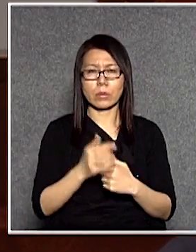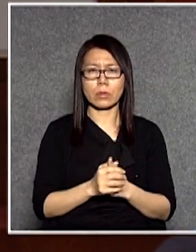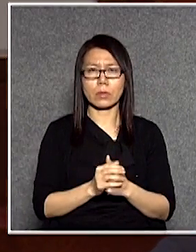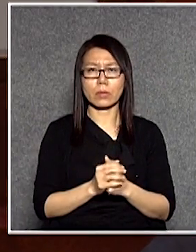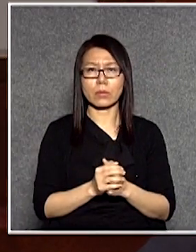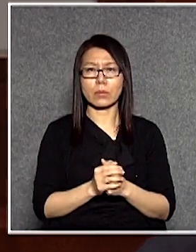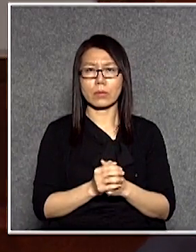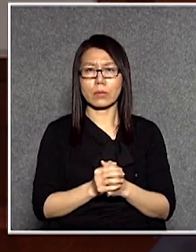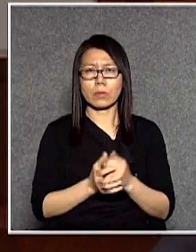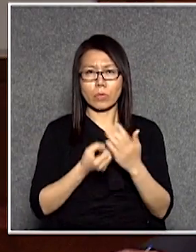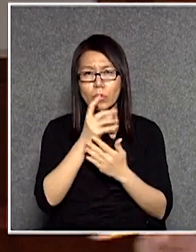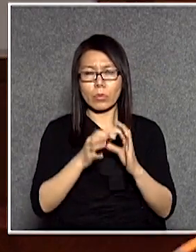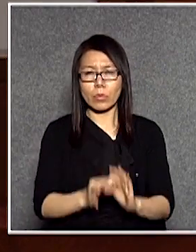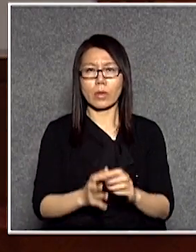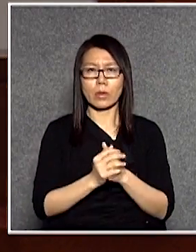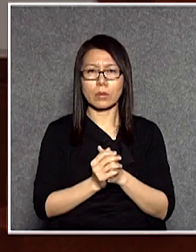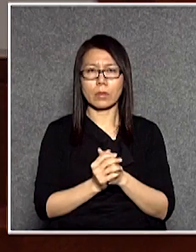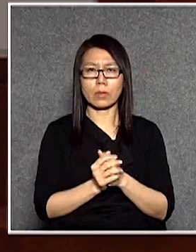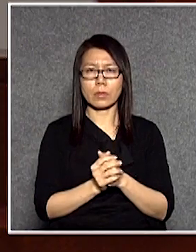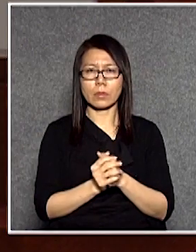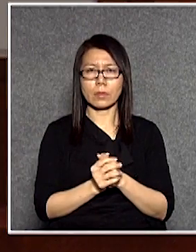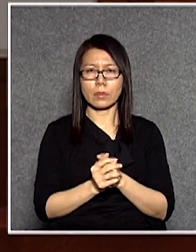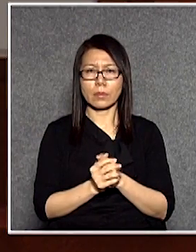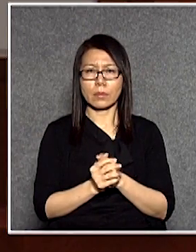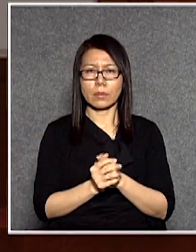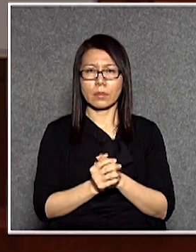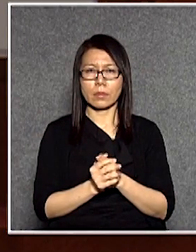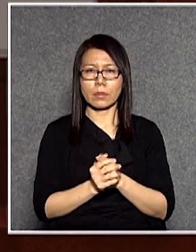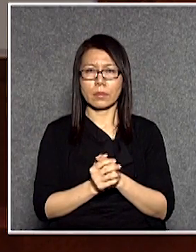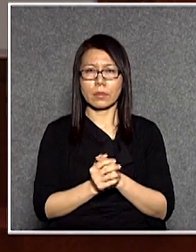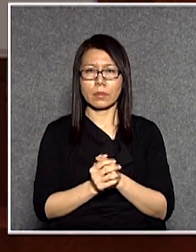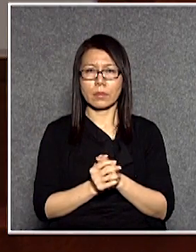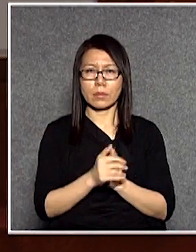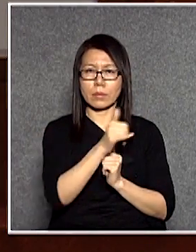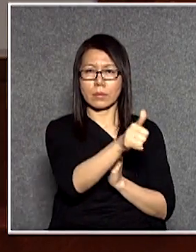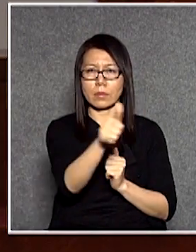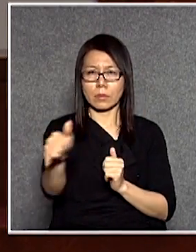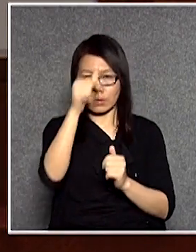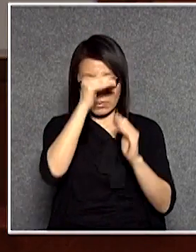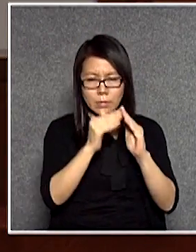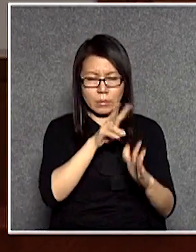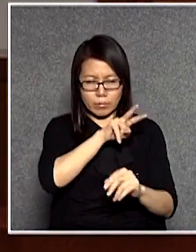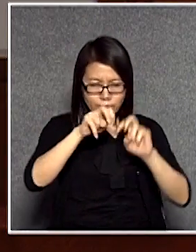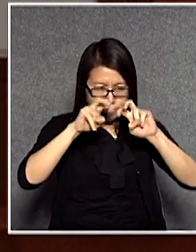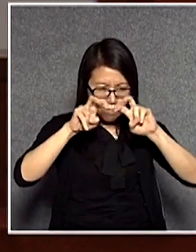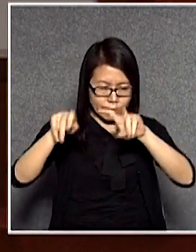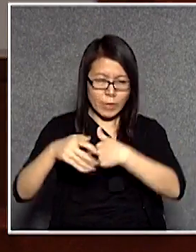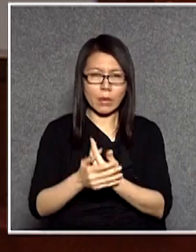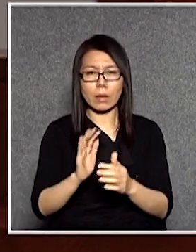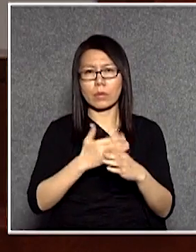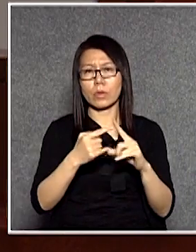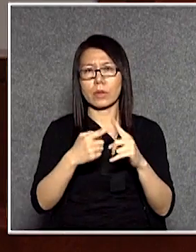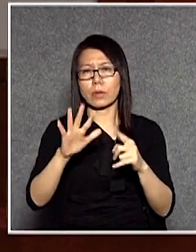提就是在那個巡查醫院那裡因為欠缺人手